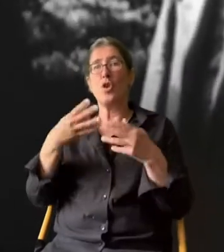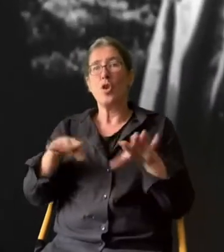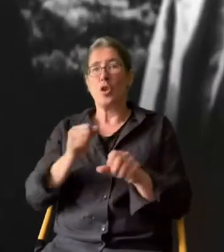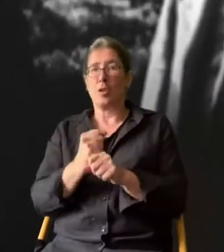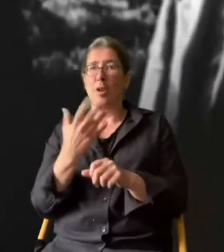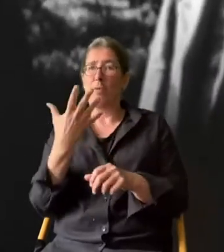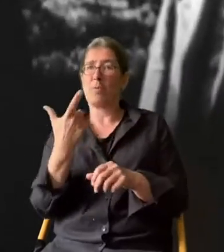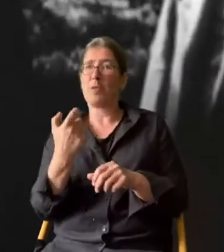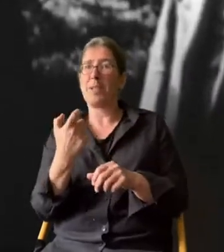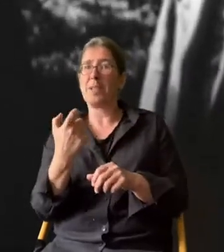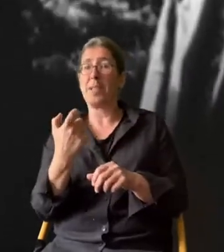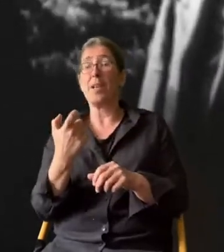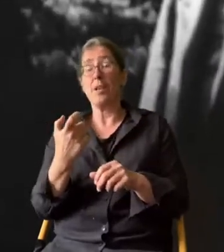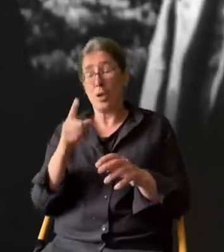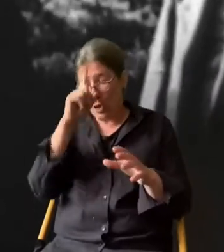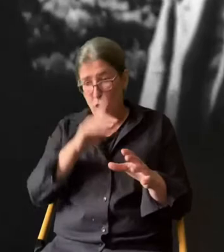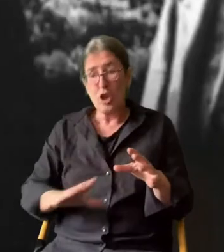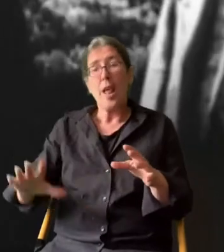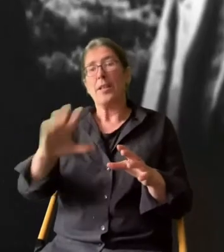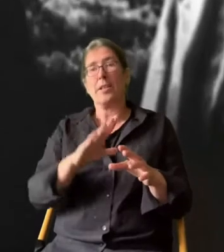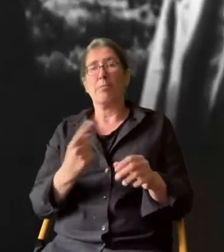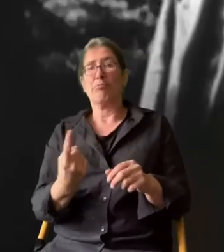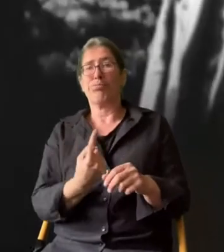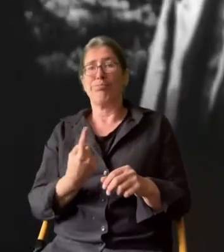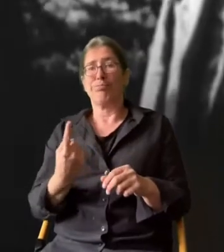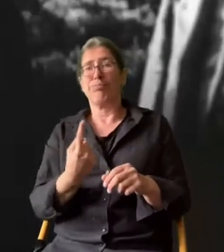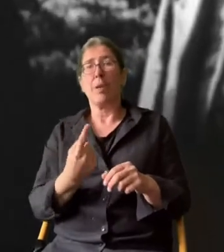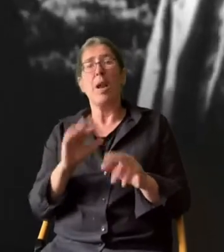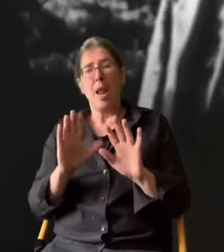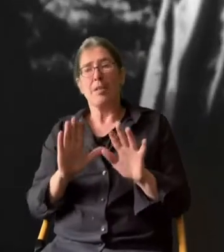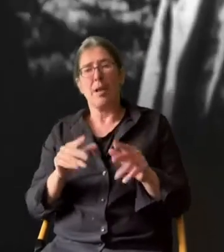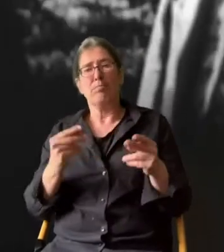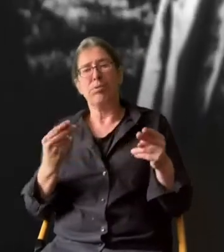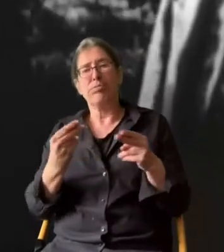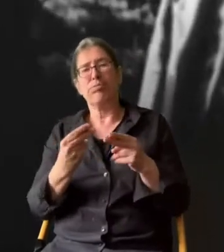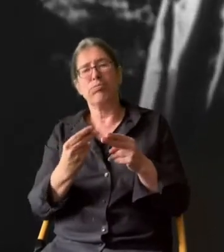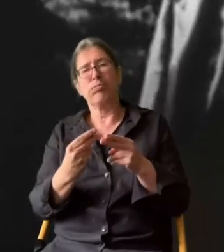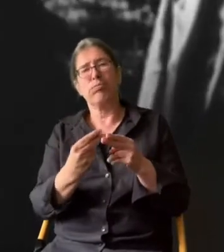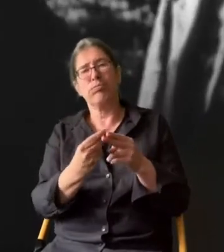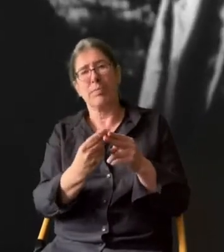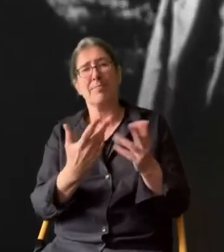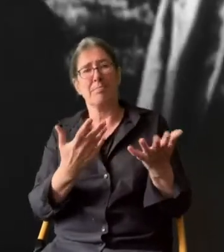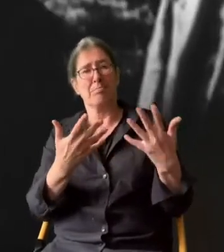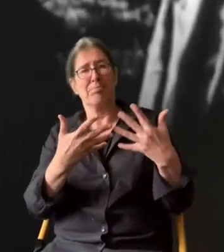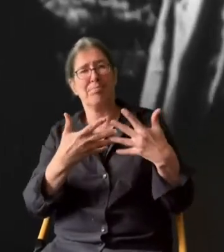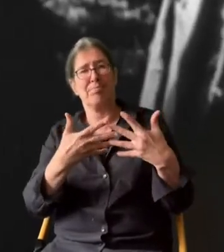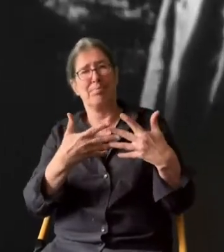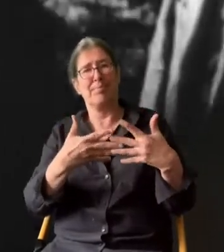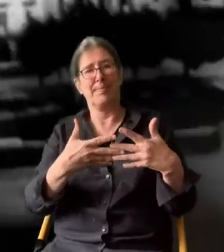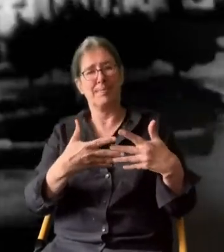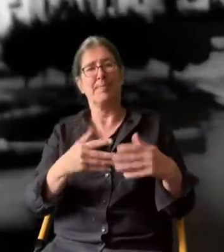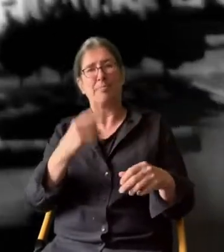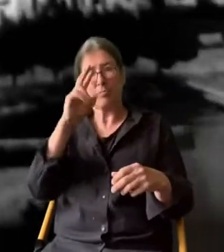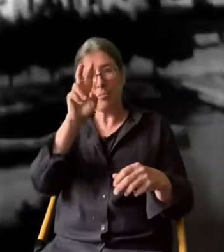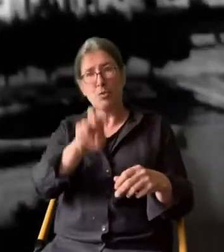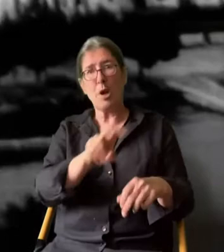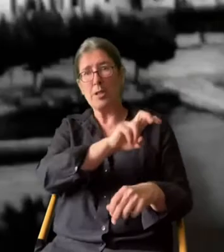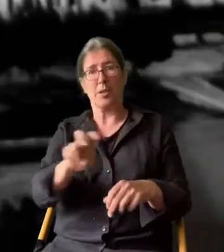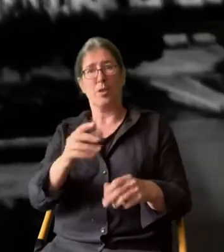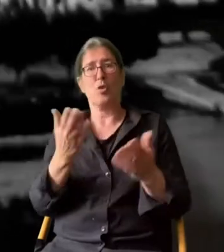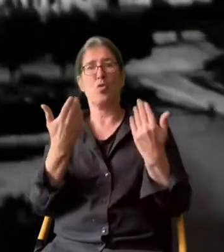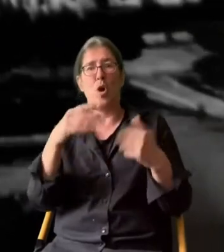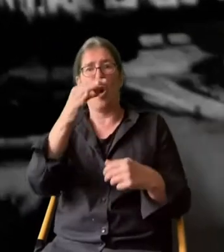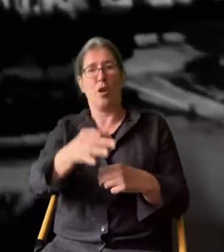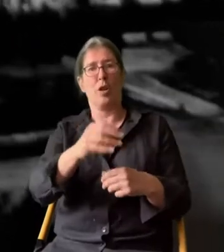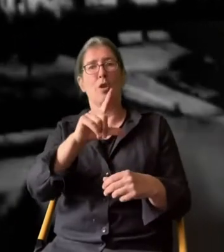1925 kommt das außenpolitisch immer noch isolierte Deutschland den Westmächten wieder näher. Im schweizerischen Kurort